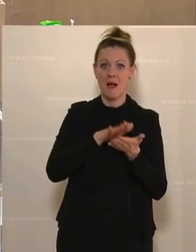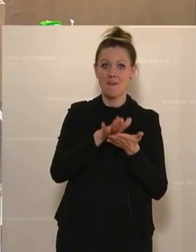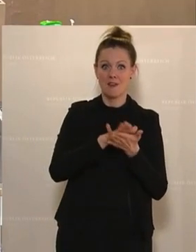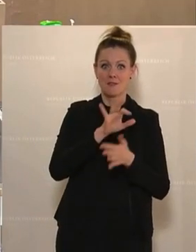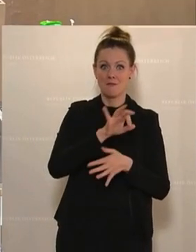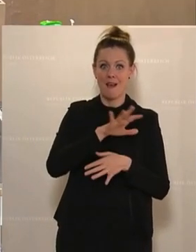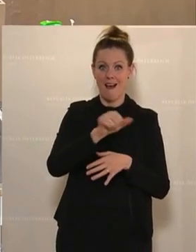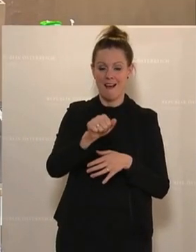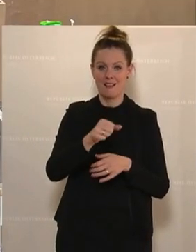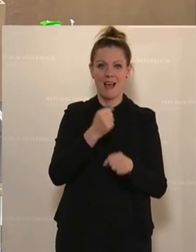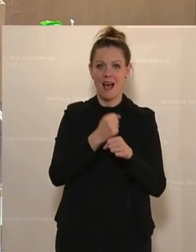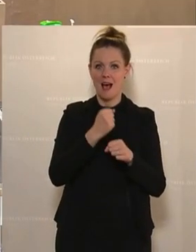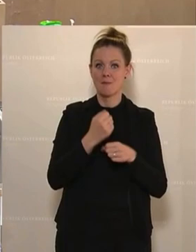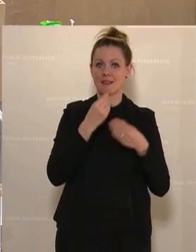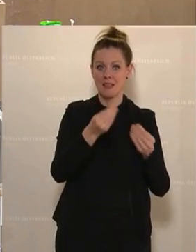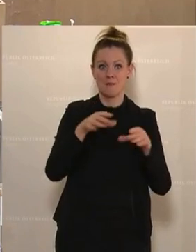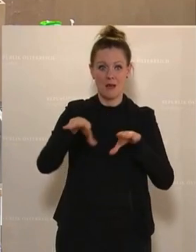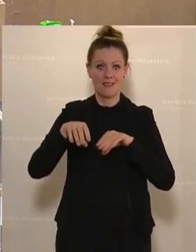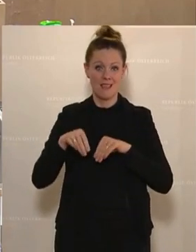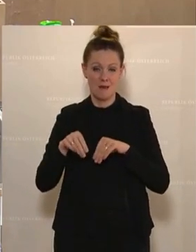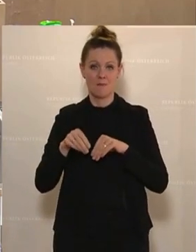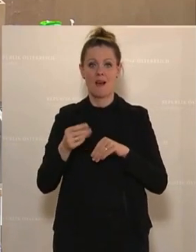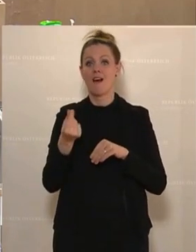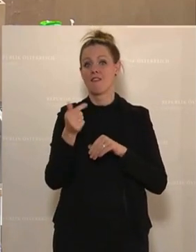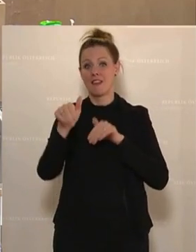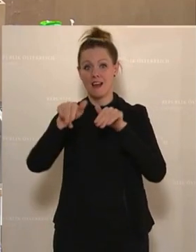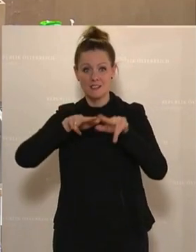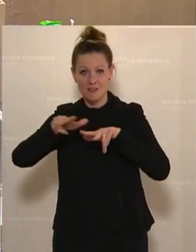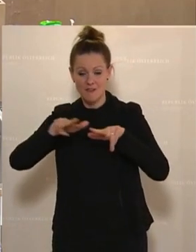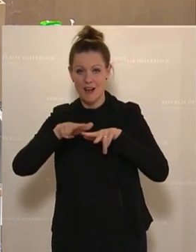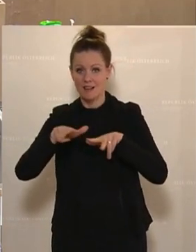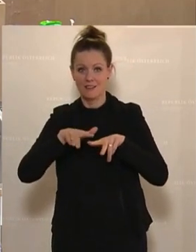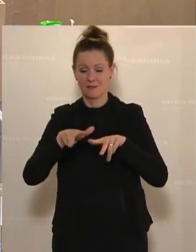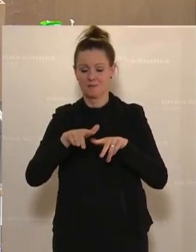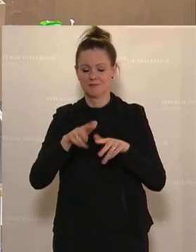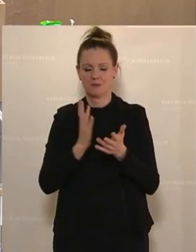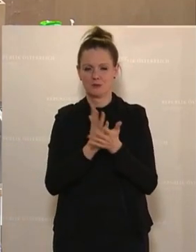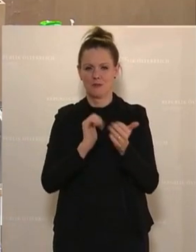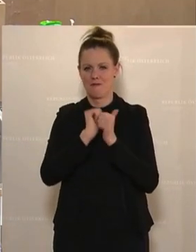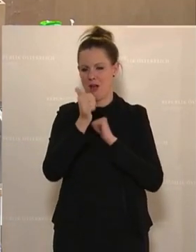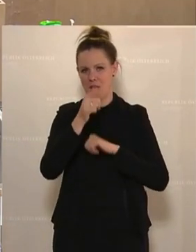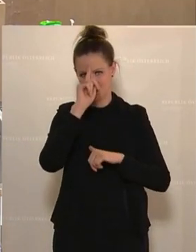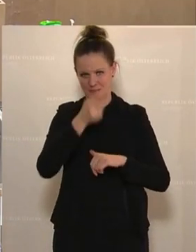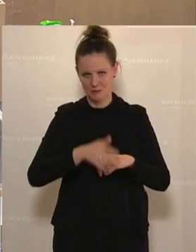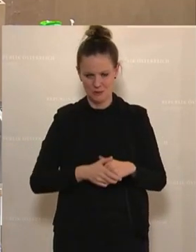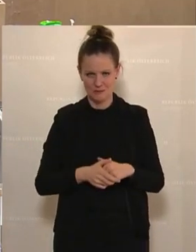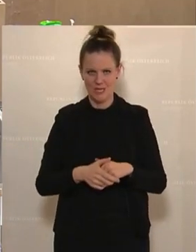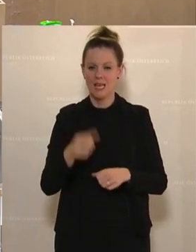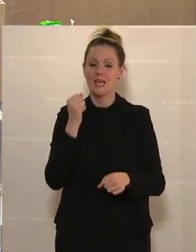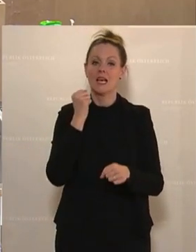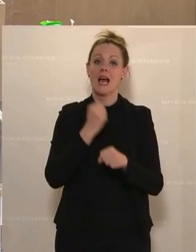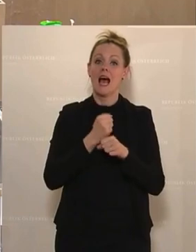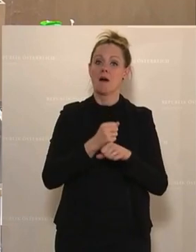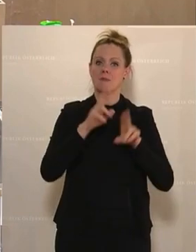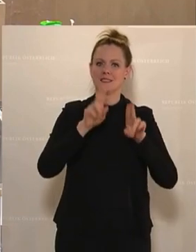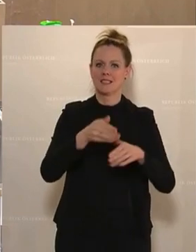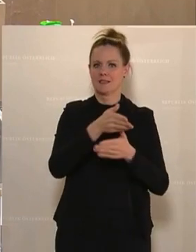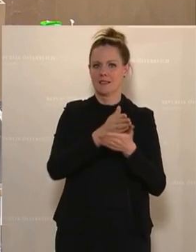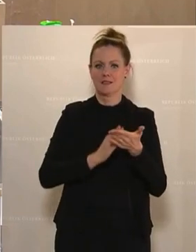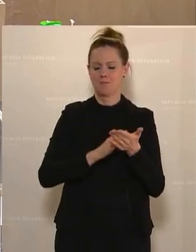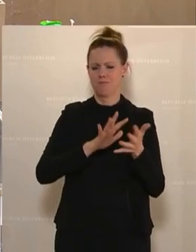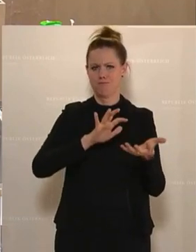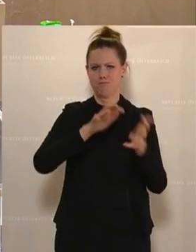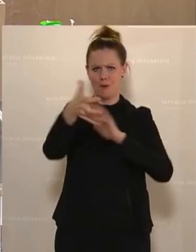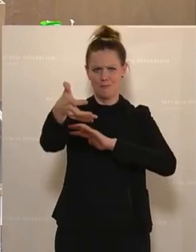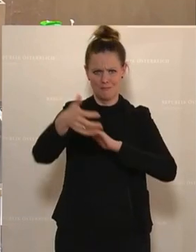alle Arbeitgeberinnen, Arbeitnehmer, Finanzverwaltung. Es ist einfach vorprogrammiert. Und der arbeitsrechtliche Teil, ja, da ist natürlich vollkommen